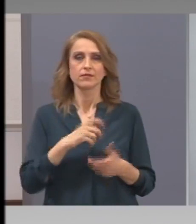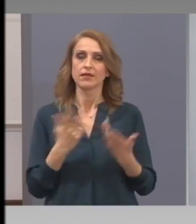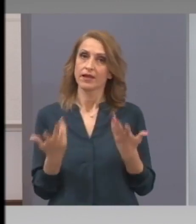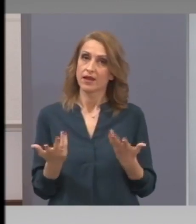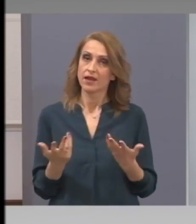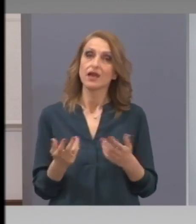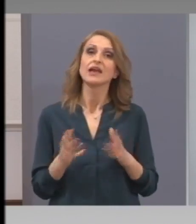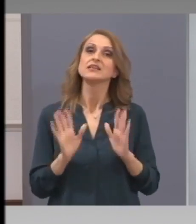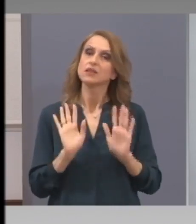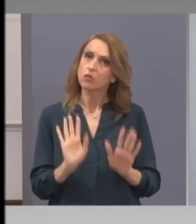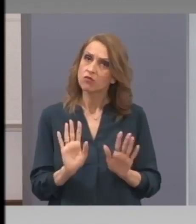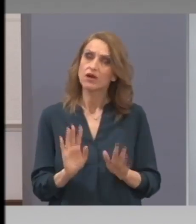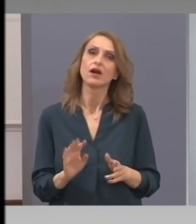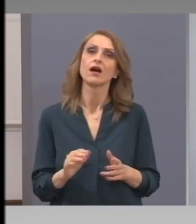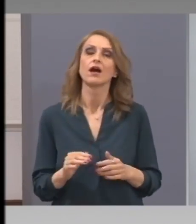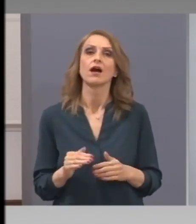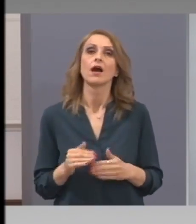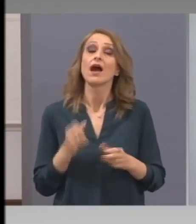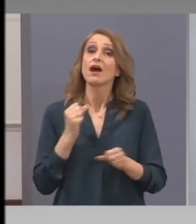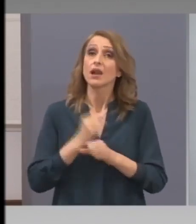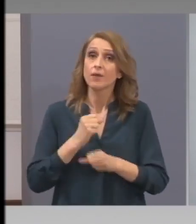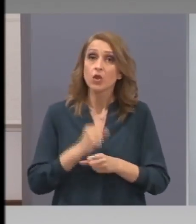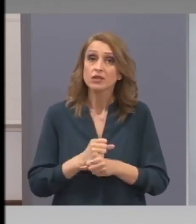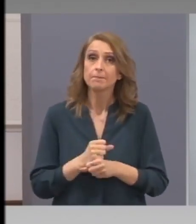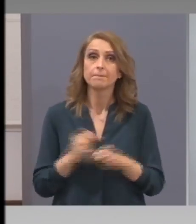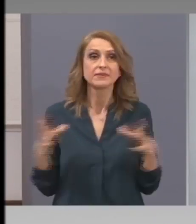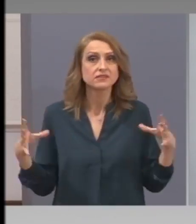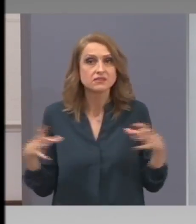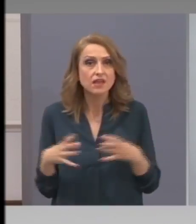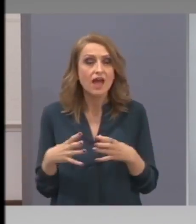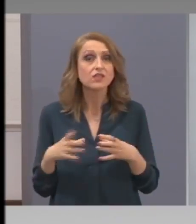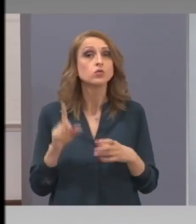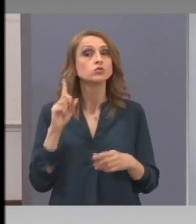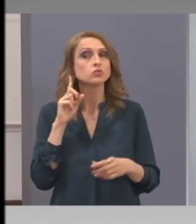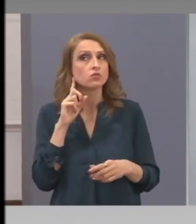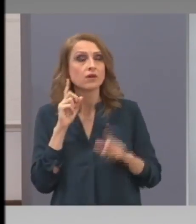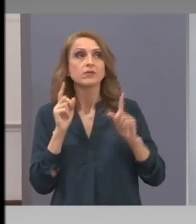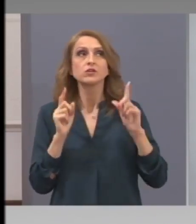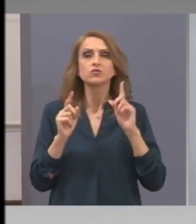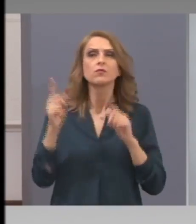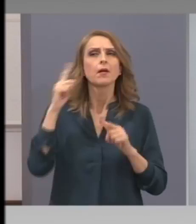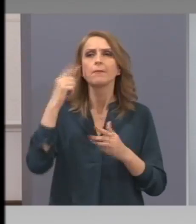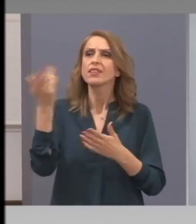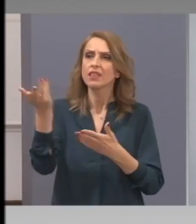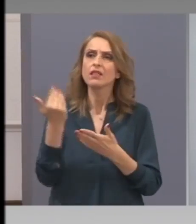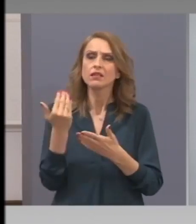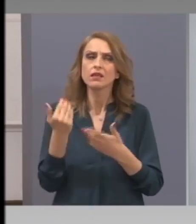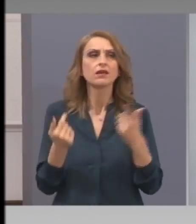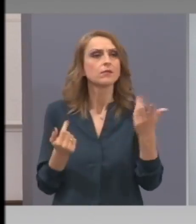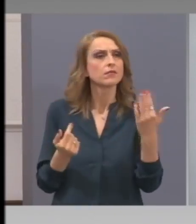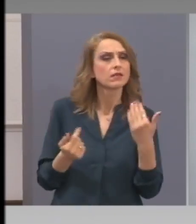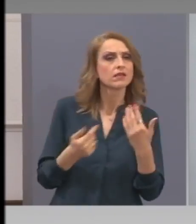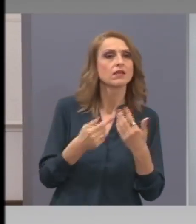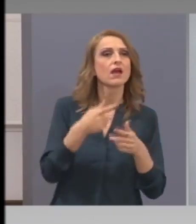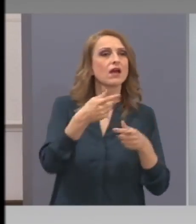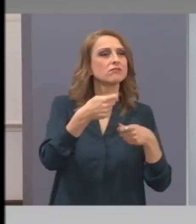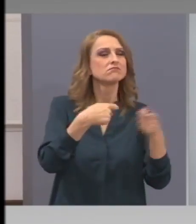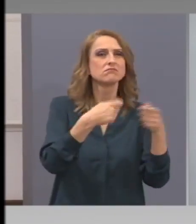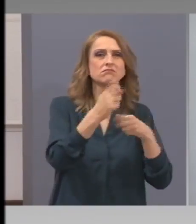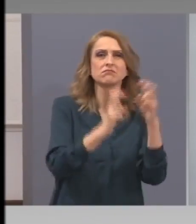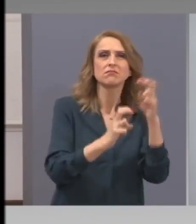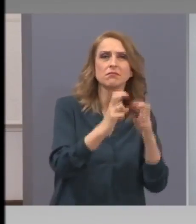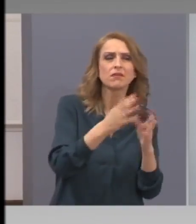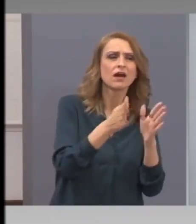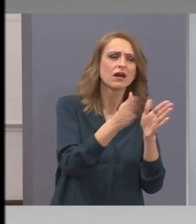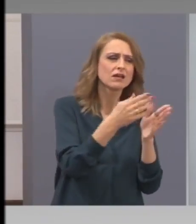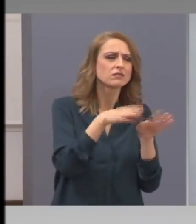папираме се на едни хора, работиме с тях изчуваме всяко едно мнение на бранша, какъвто и да е той.